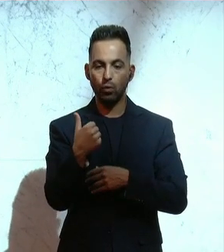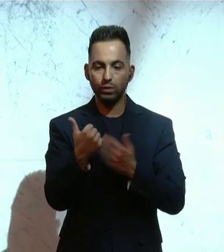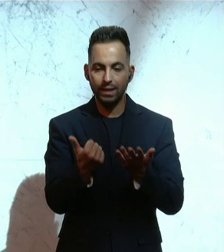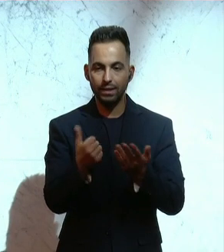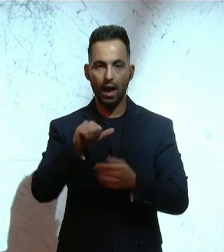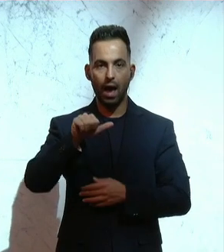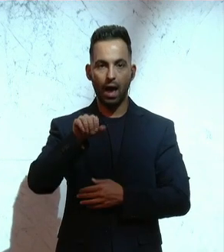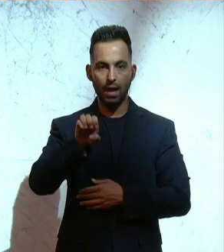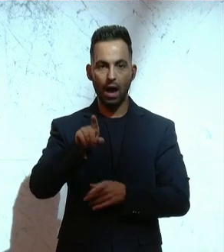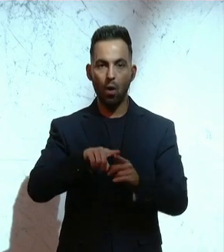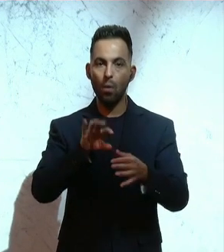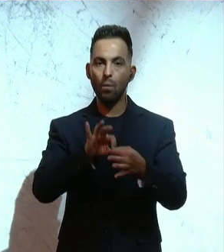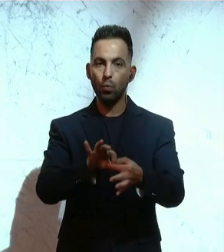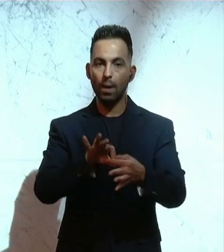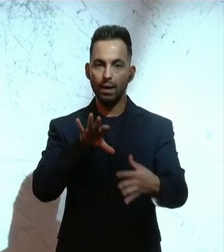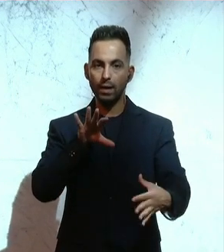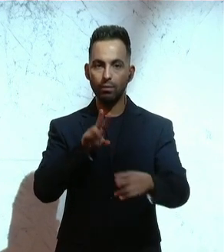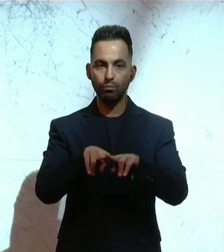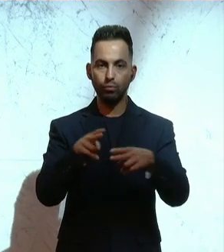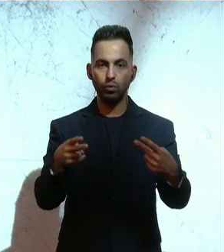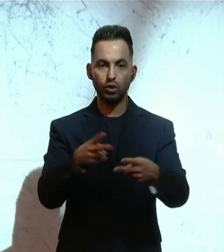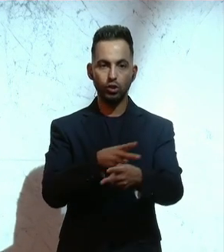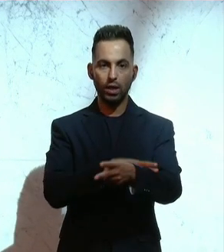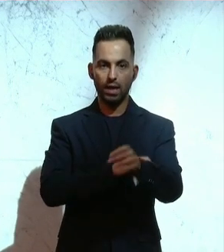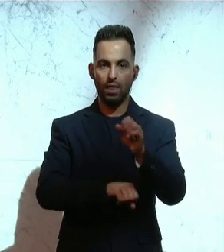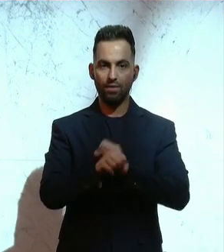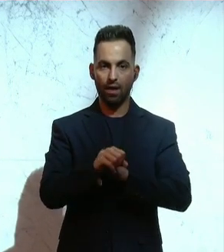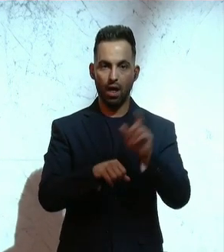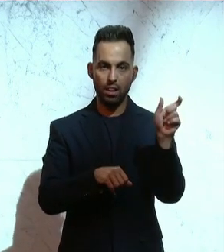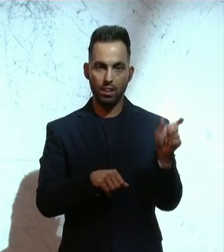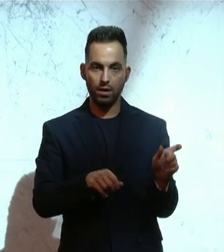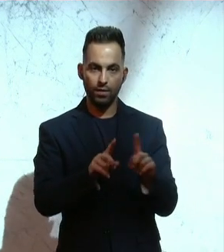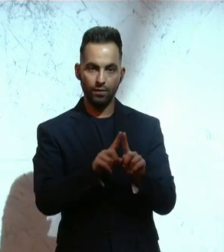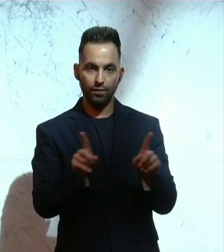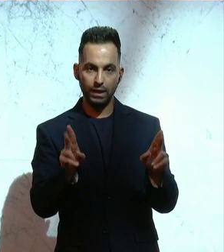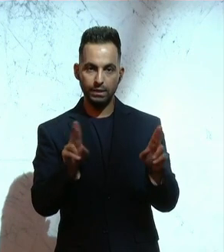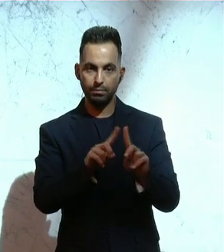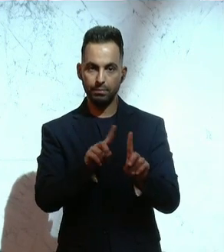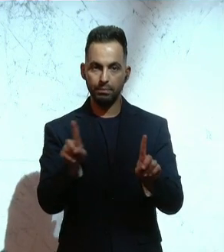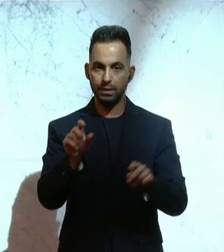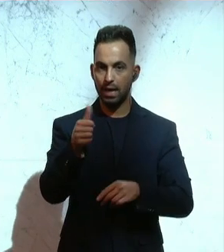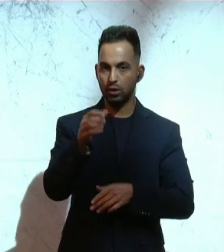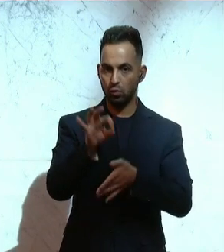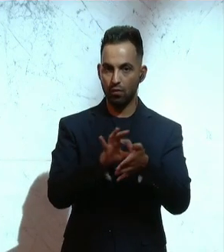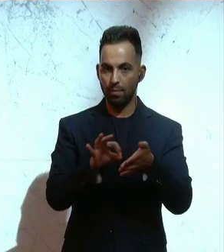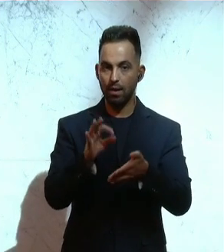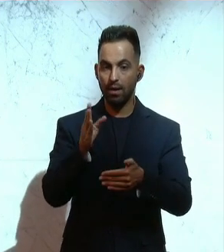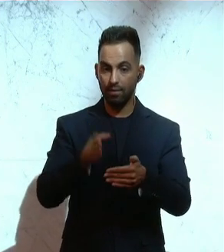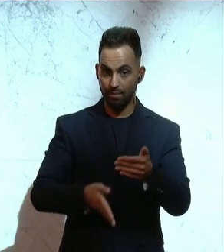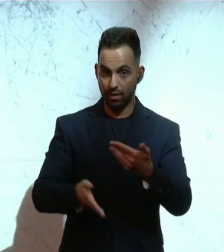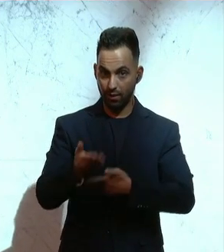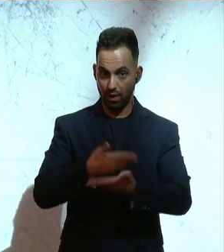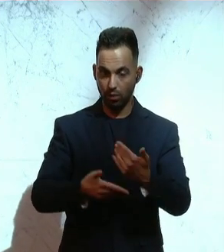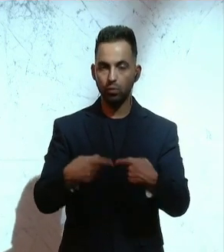betreffend unabhängiger Bundesstaatsanwalt eine Frist bis 1. November zu setzen. Auch das kommt nach Beendigung